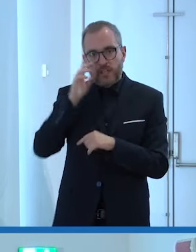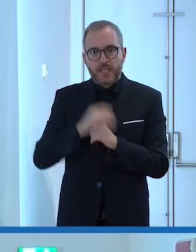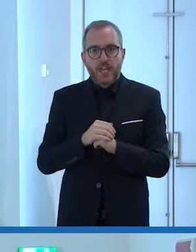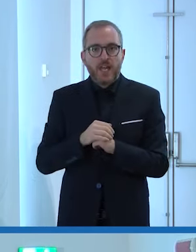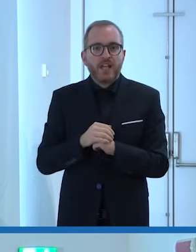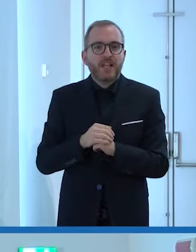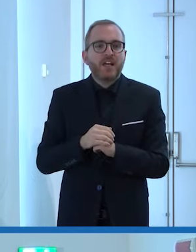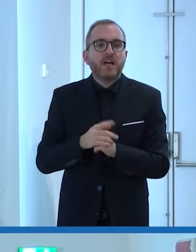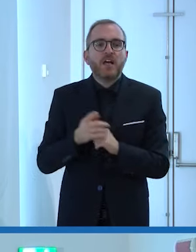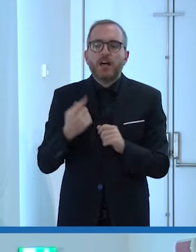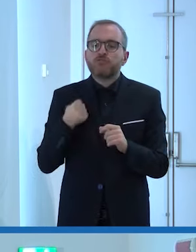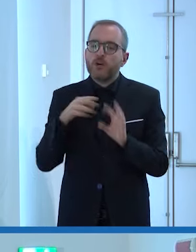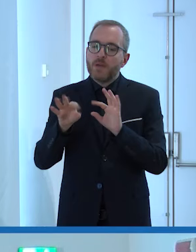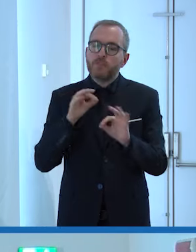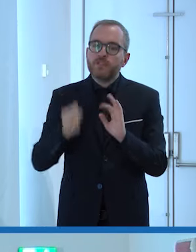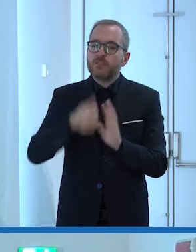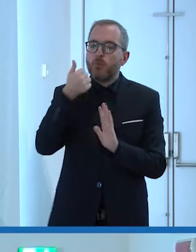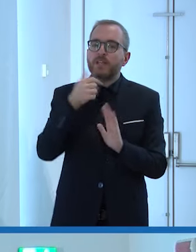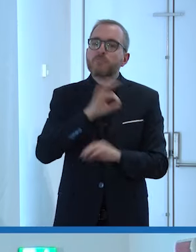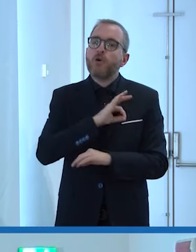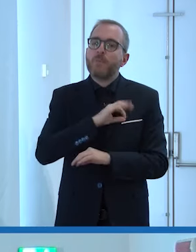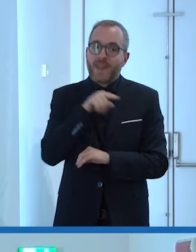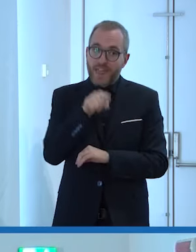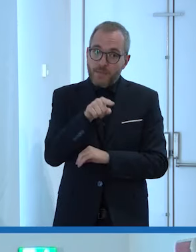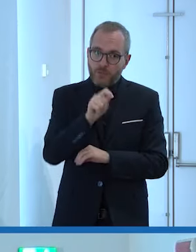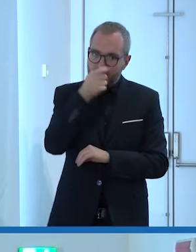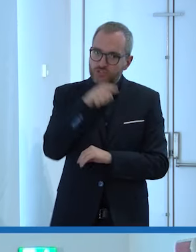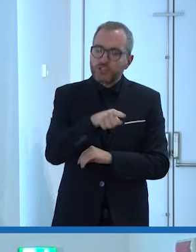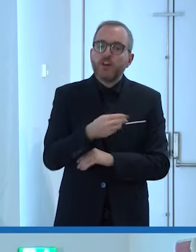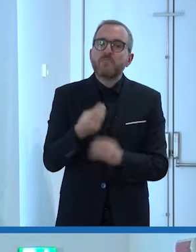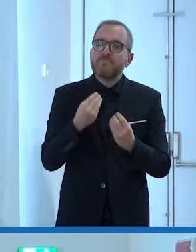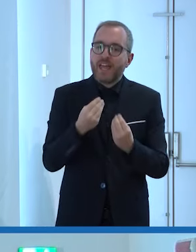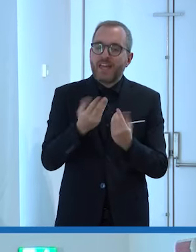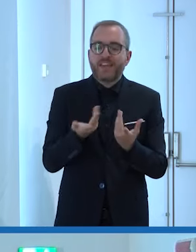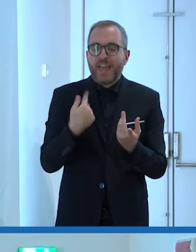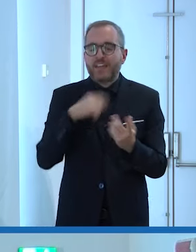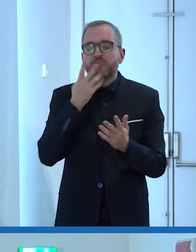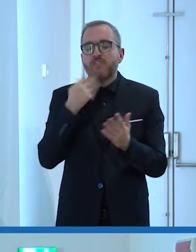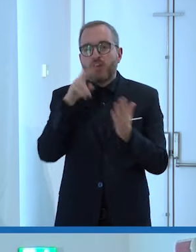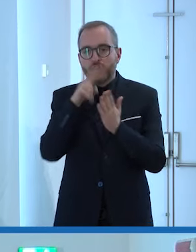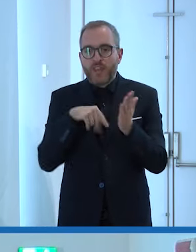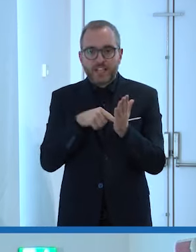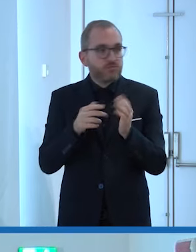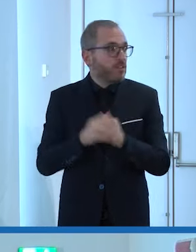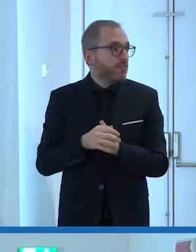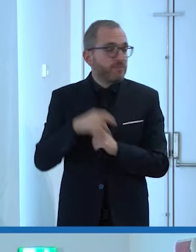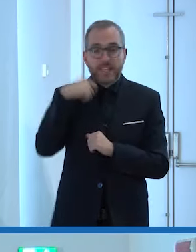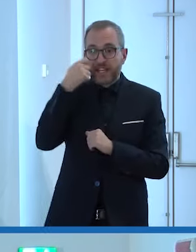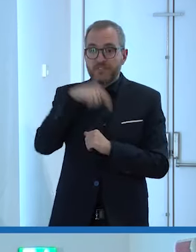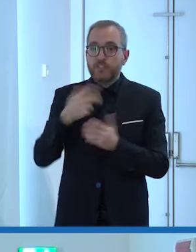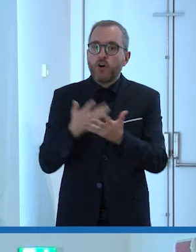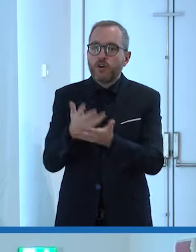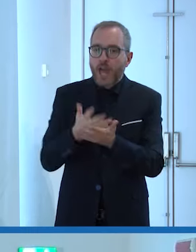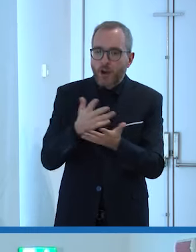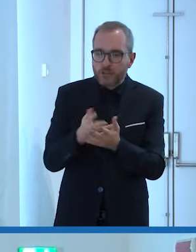la motivazione che ha dato la giuria che magari ci aiuta poi anche allora il video racconta in